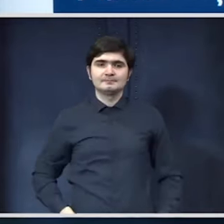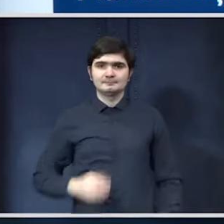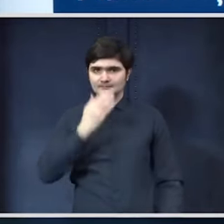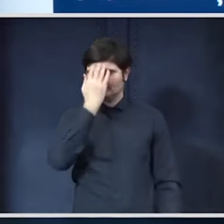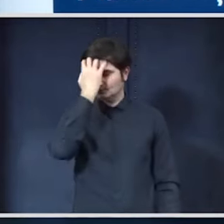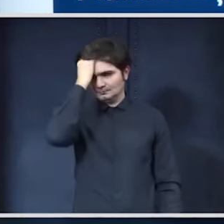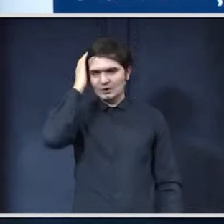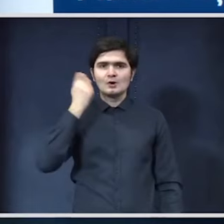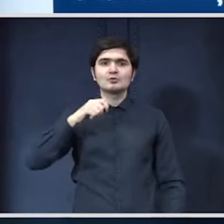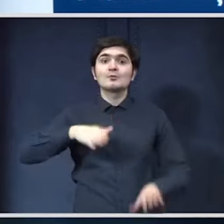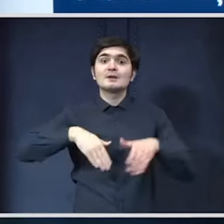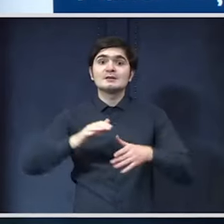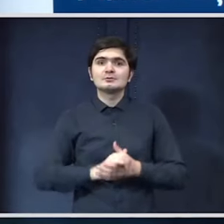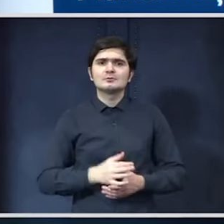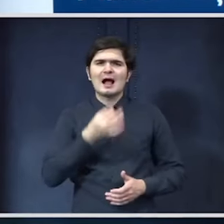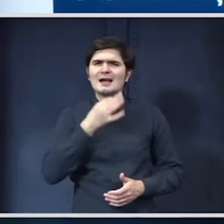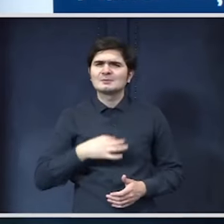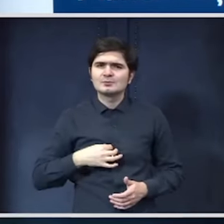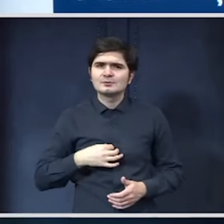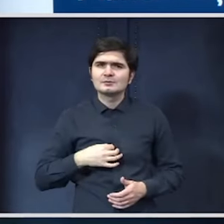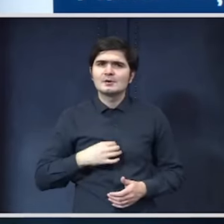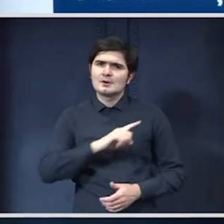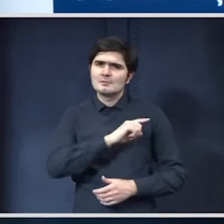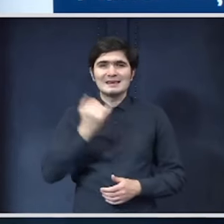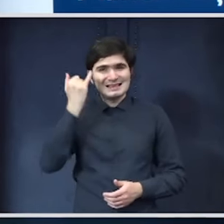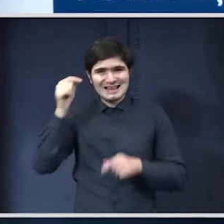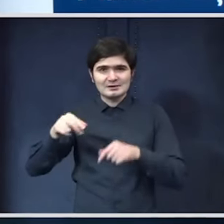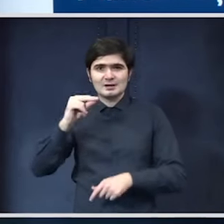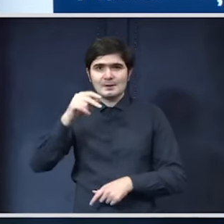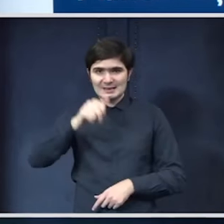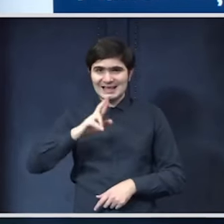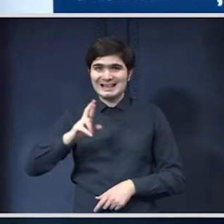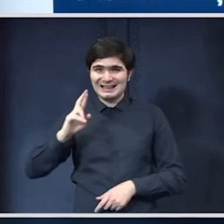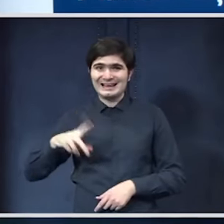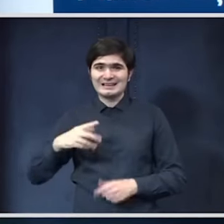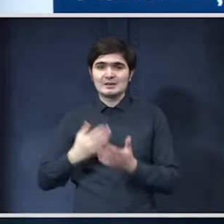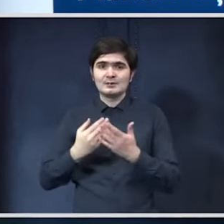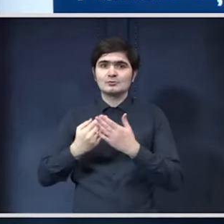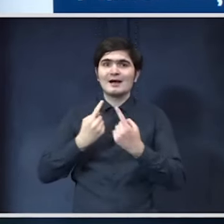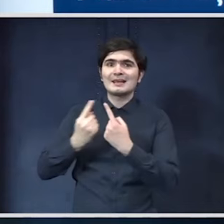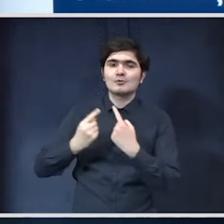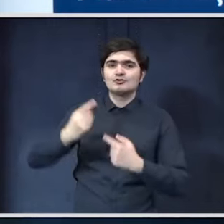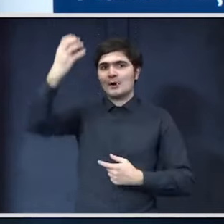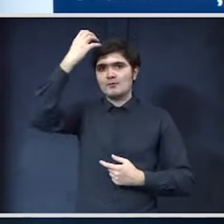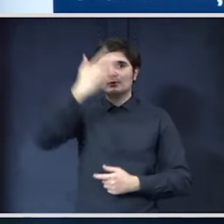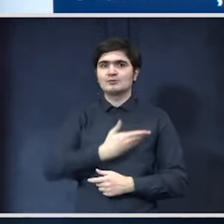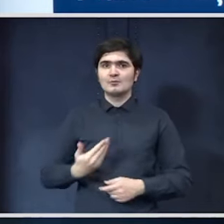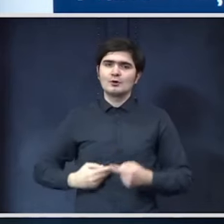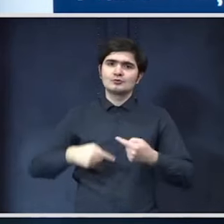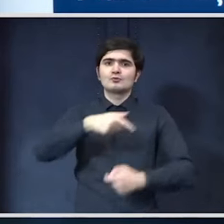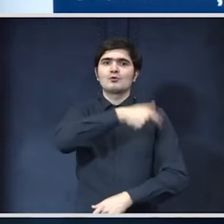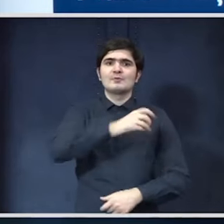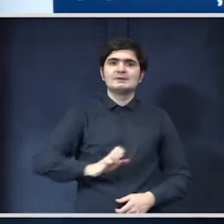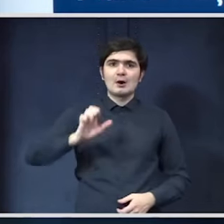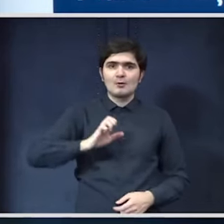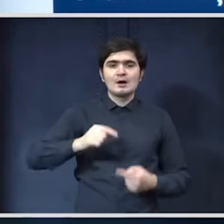Domnule ministru a spus că această variantă a PNRR va fi varianta de negociare a Guvernului de la București cu Comisia Europeană În urma